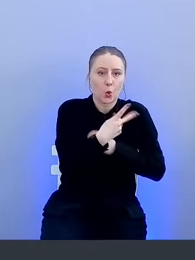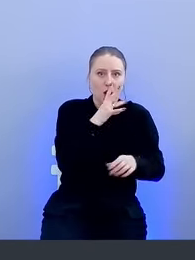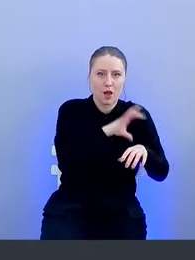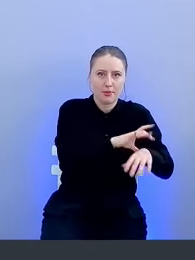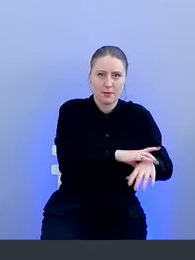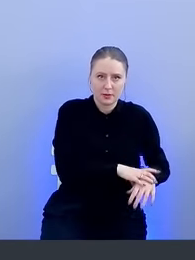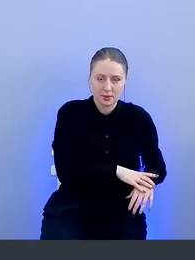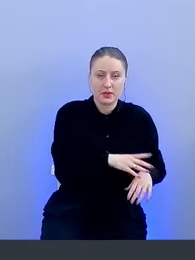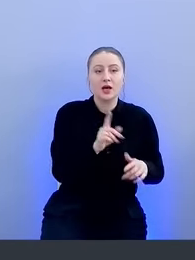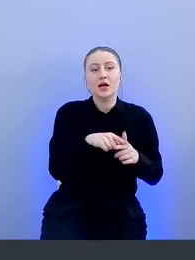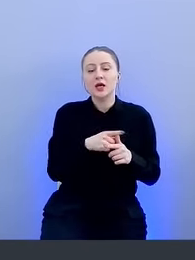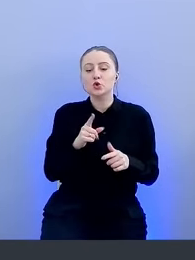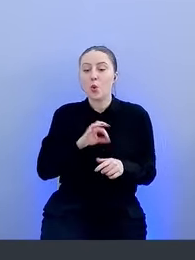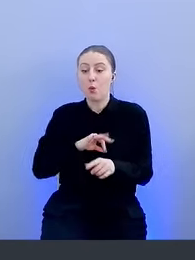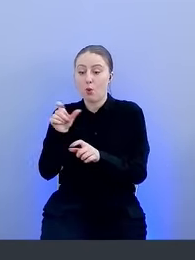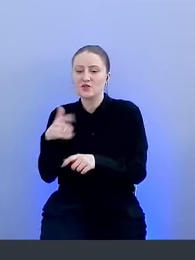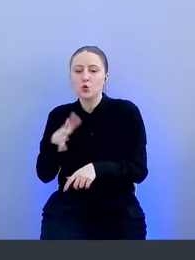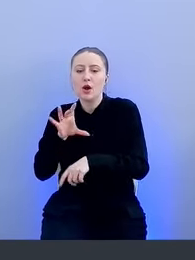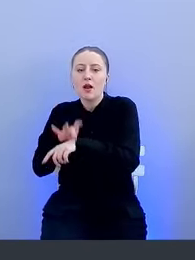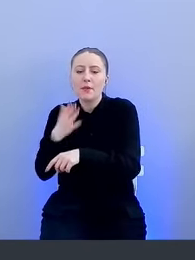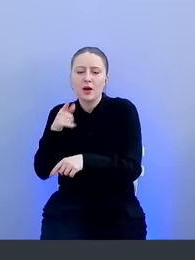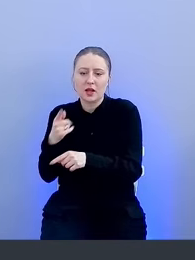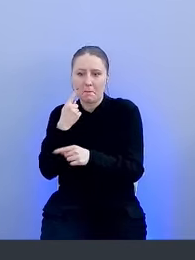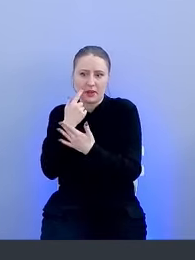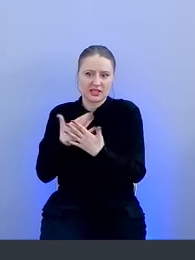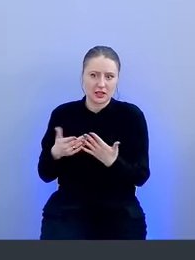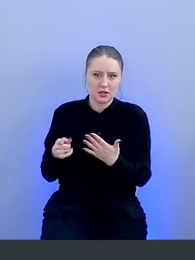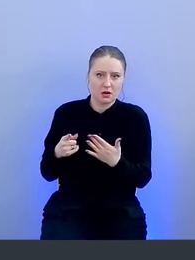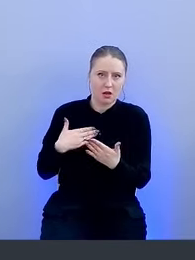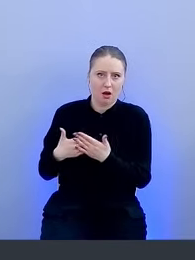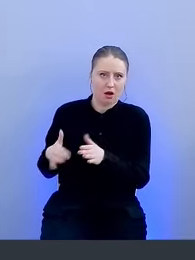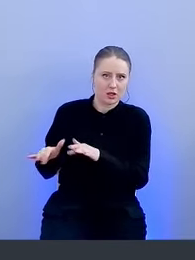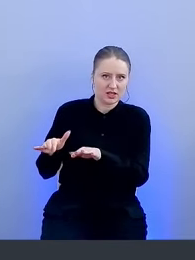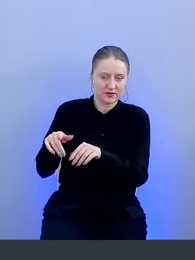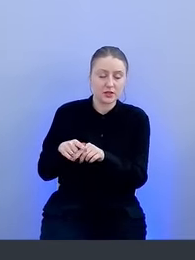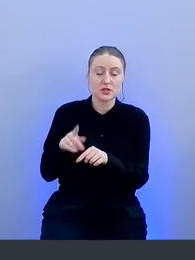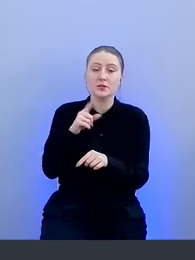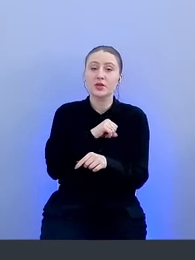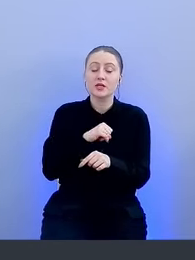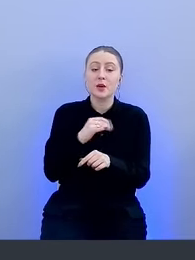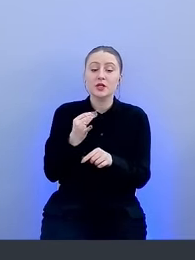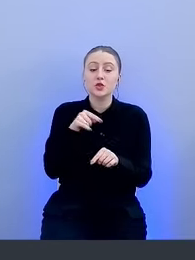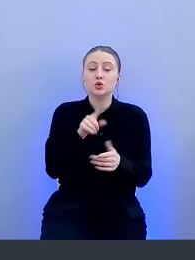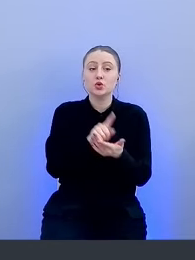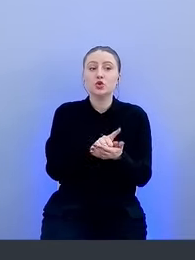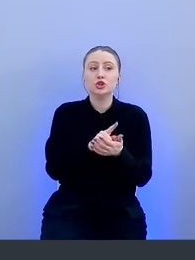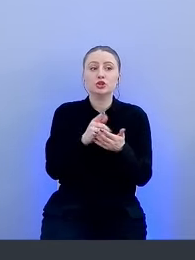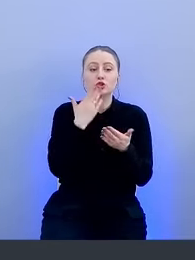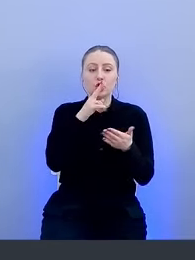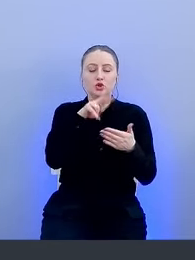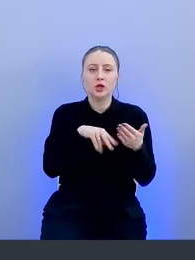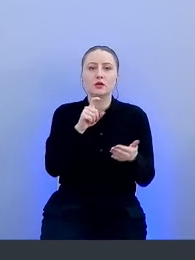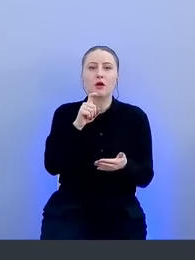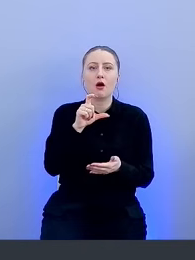пользователя в момент какой-то подозрительной активности. Самое главное, он должен считать хэш от пароля